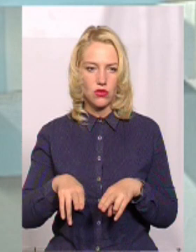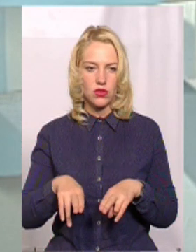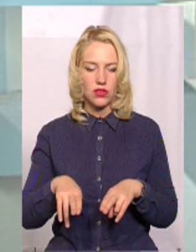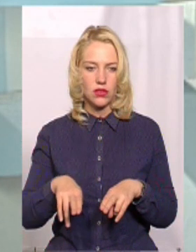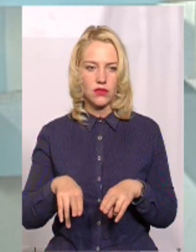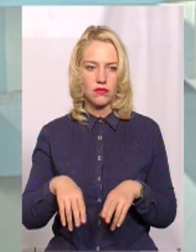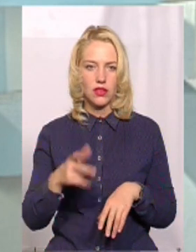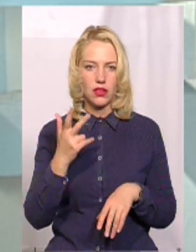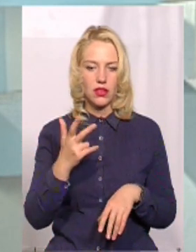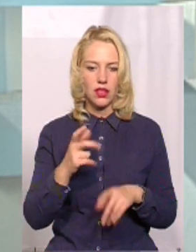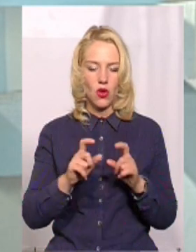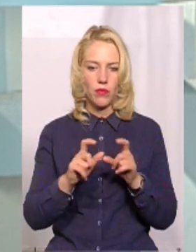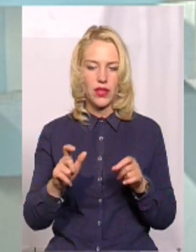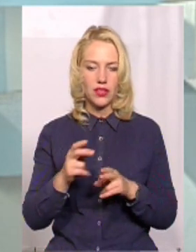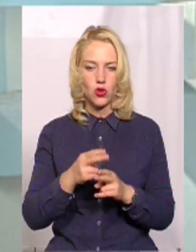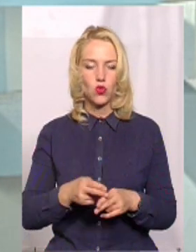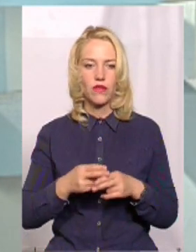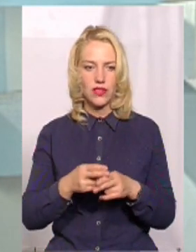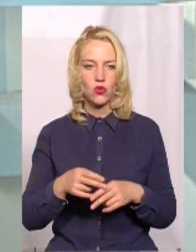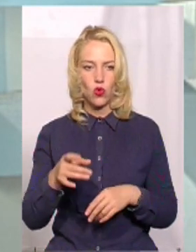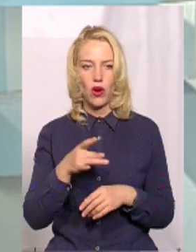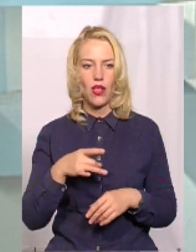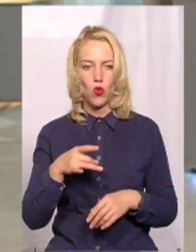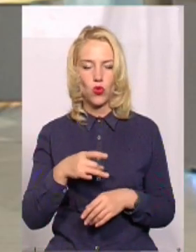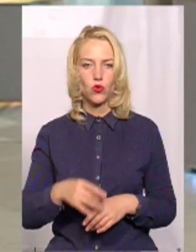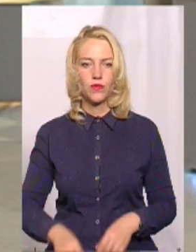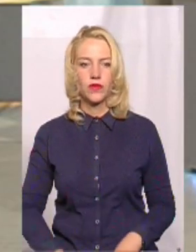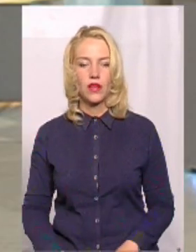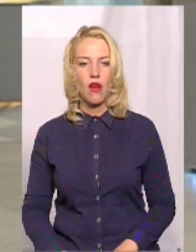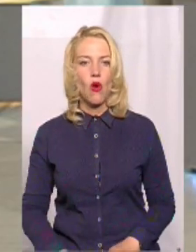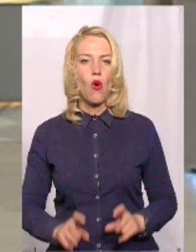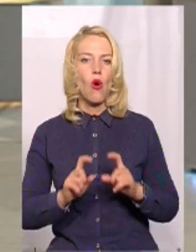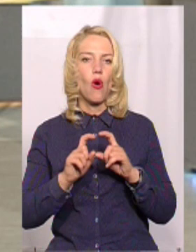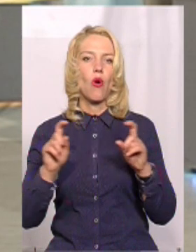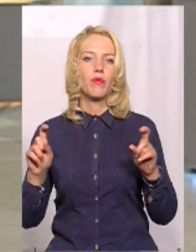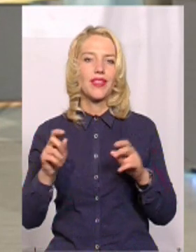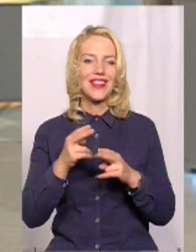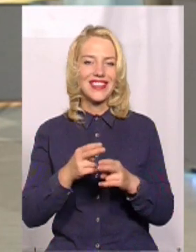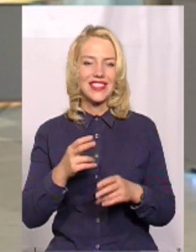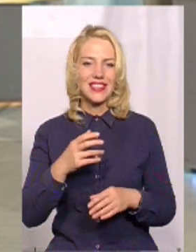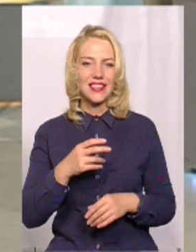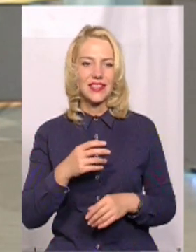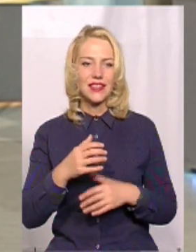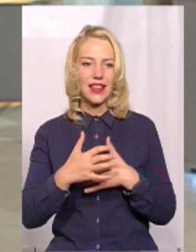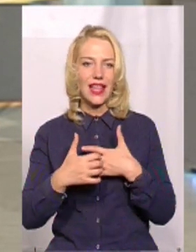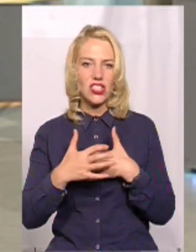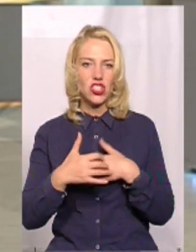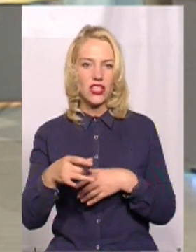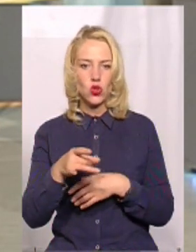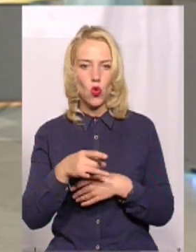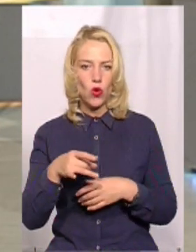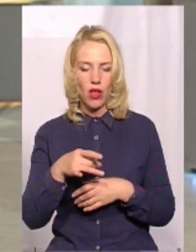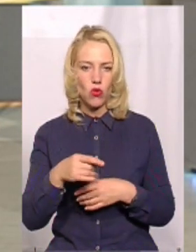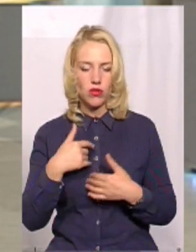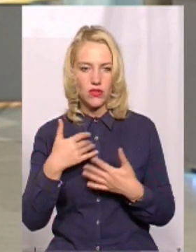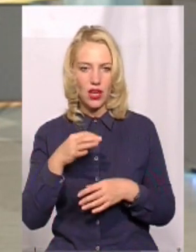три об'єкти Дунаєвецького району, об'єкт Деражнянського району, я вже показав його,